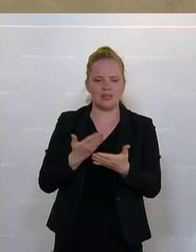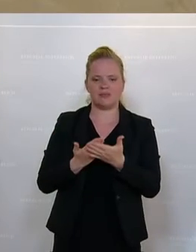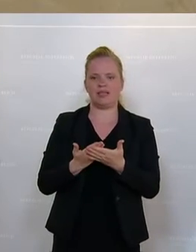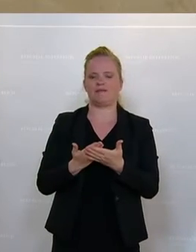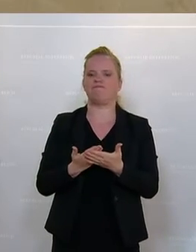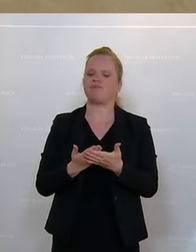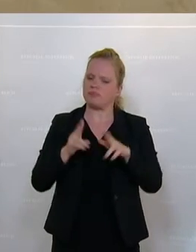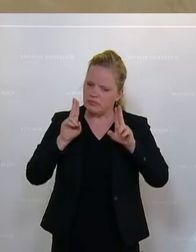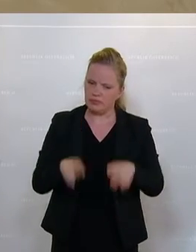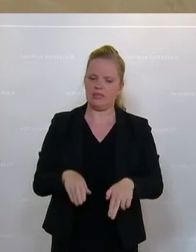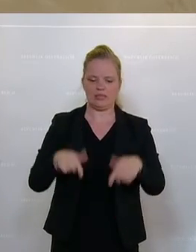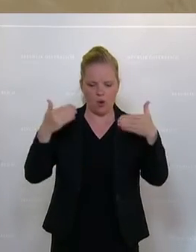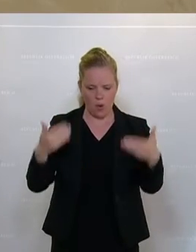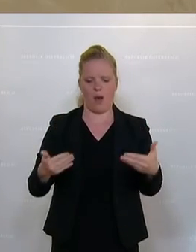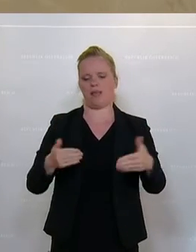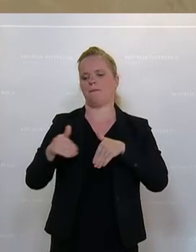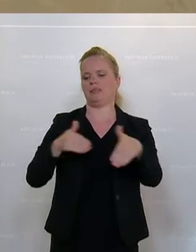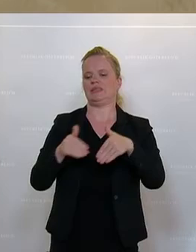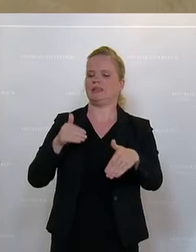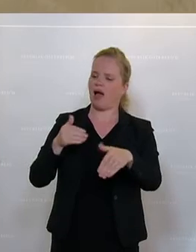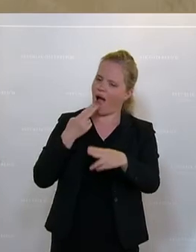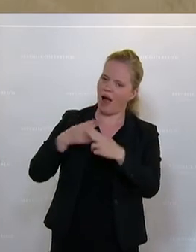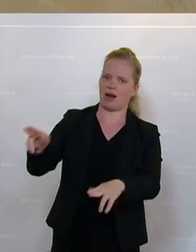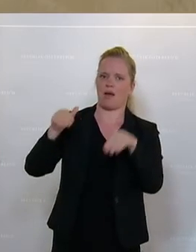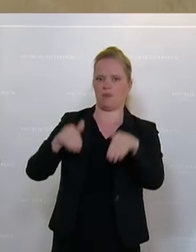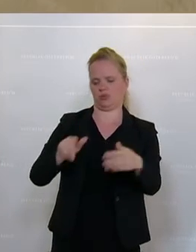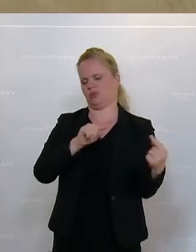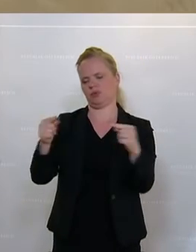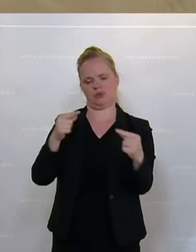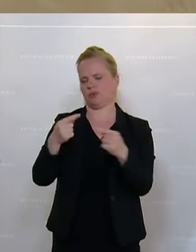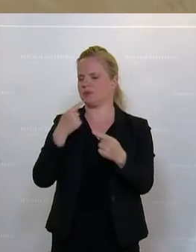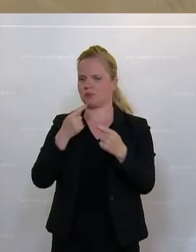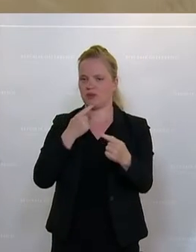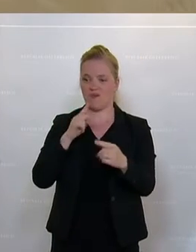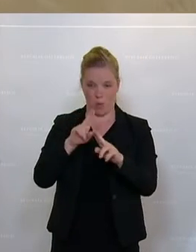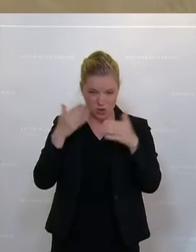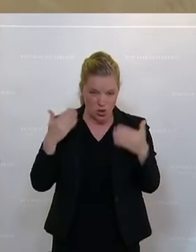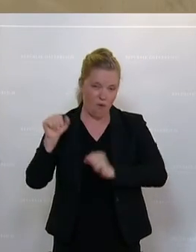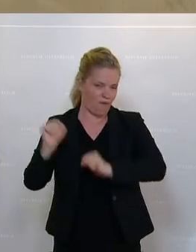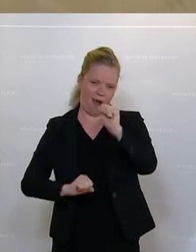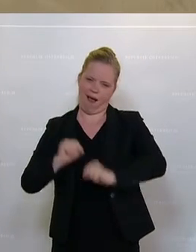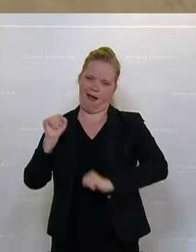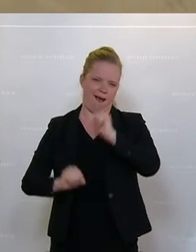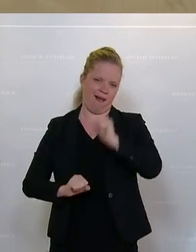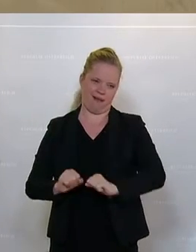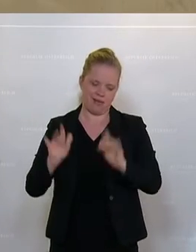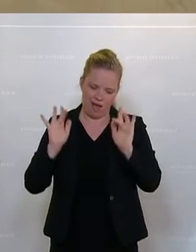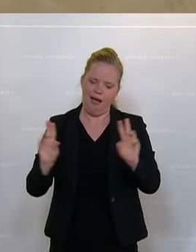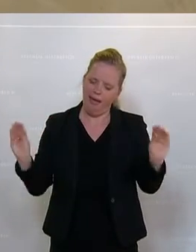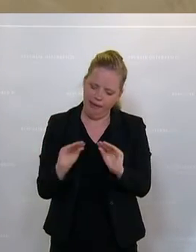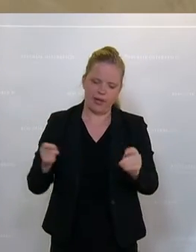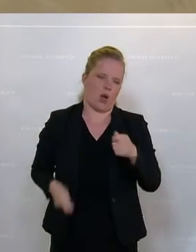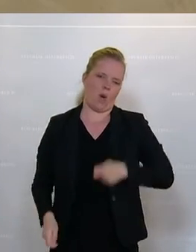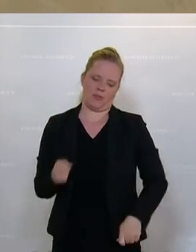alle mal, hier heute über diese Ministeranklage nachzudenken, weil das ist wirklich plump gemacht, das ist echte Korruption in diesem